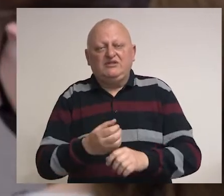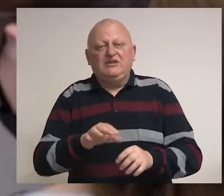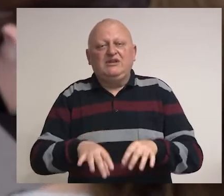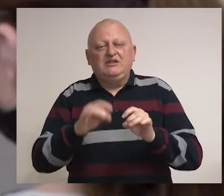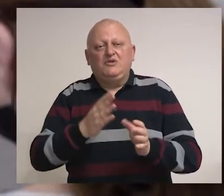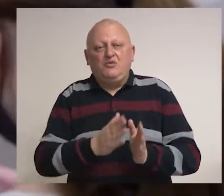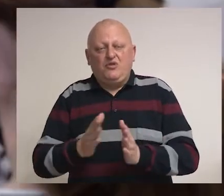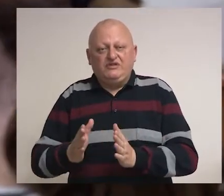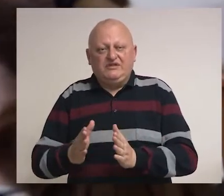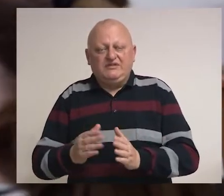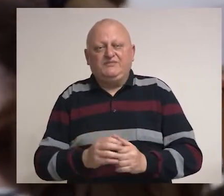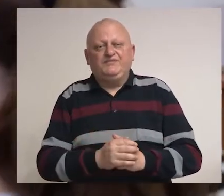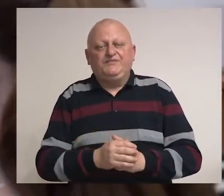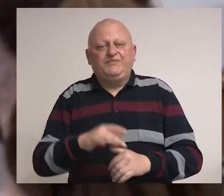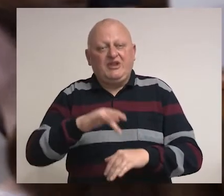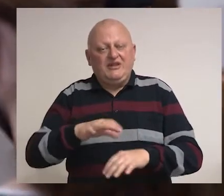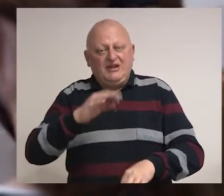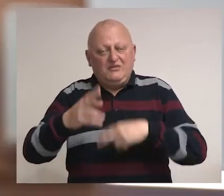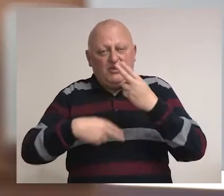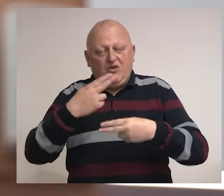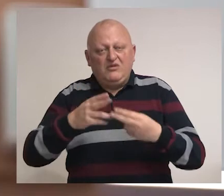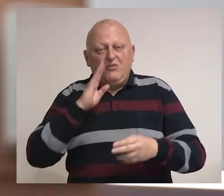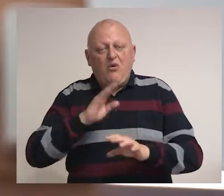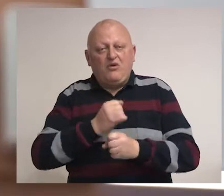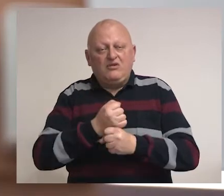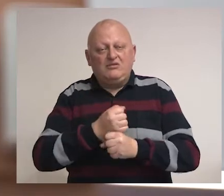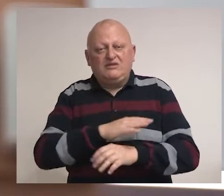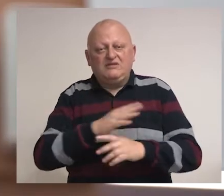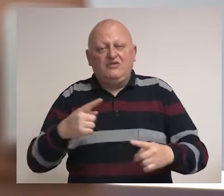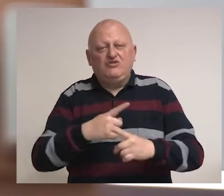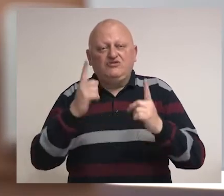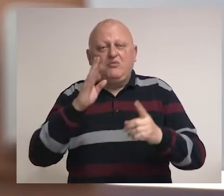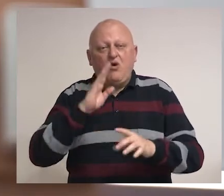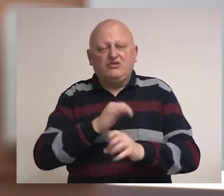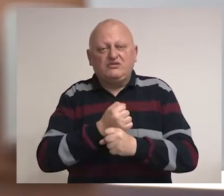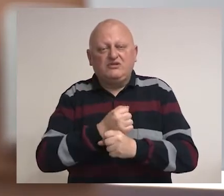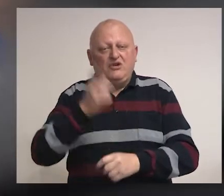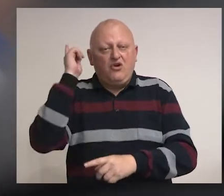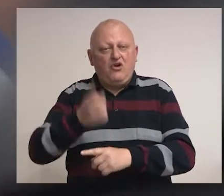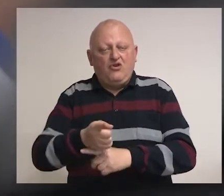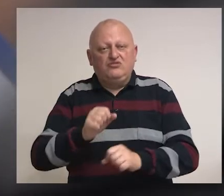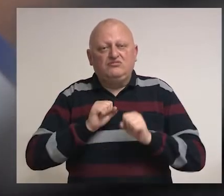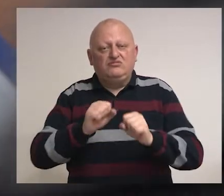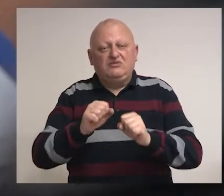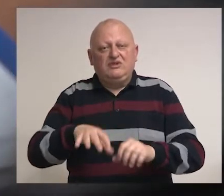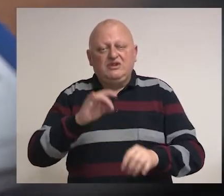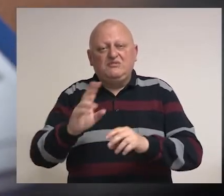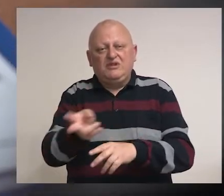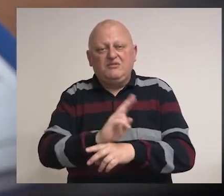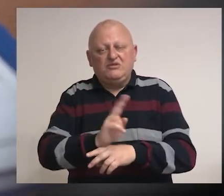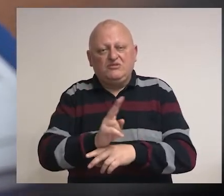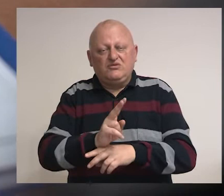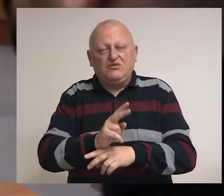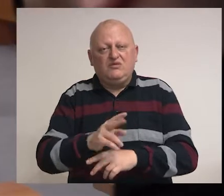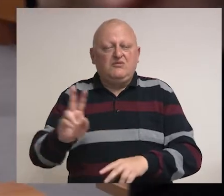zaštite izbornog procesa. Centralna izborna komisija BiH i sva tužilaštva u BiH su odlučni u sprečavanju izbornih